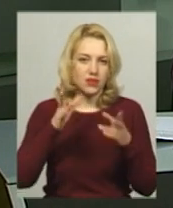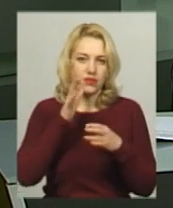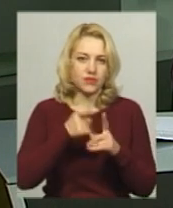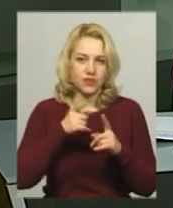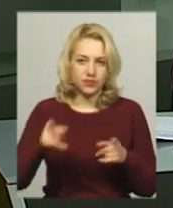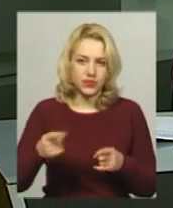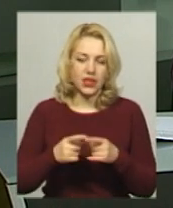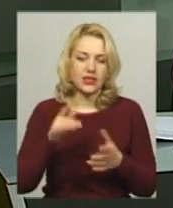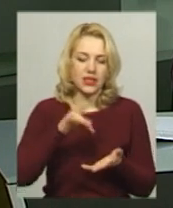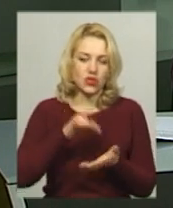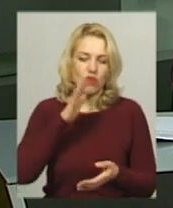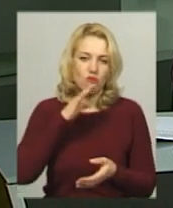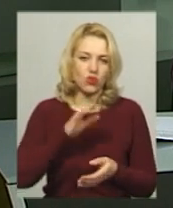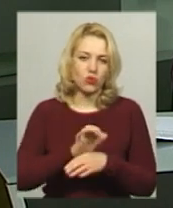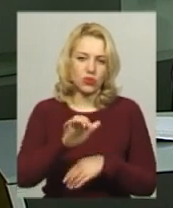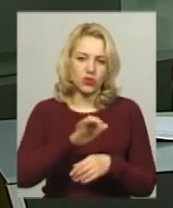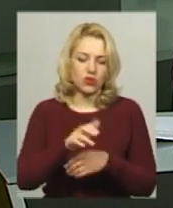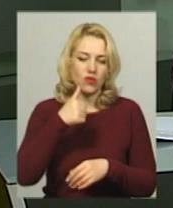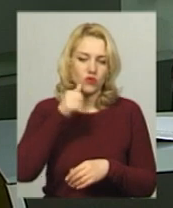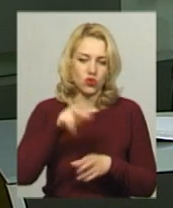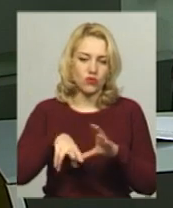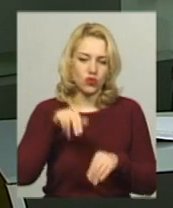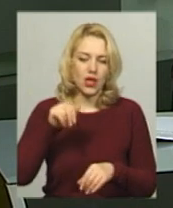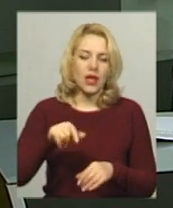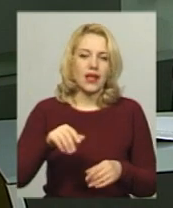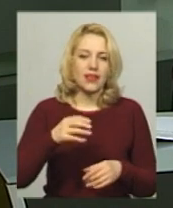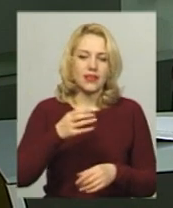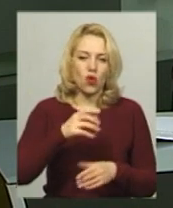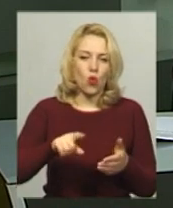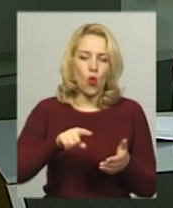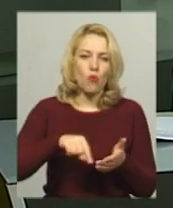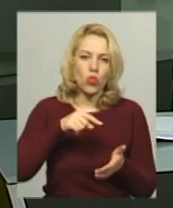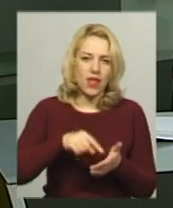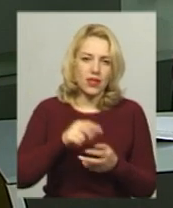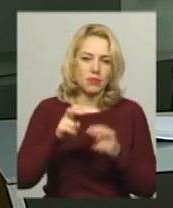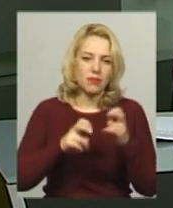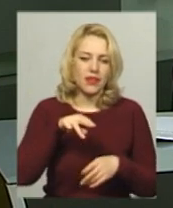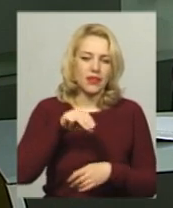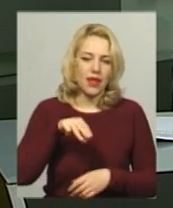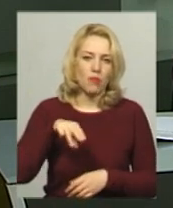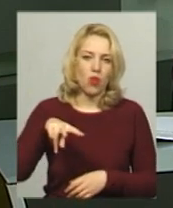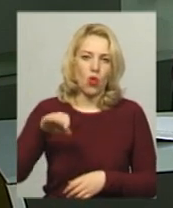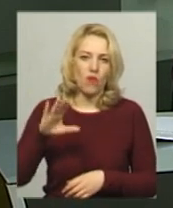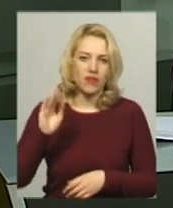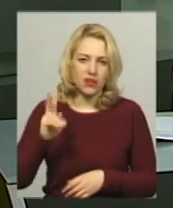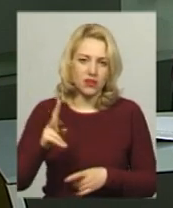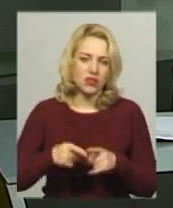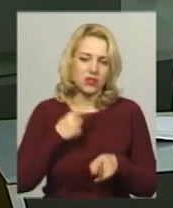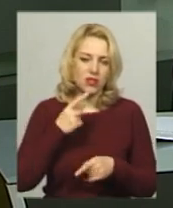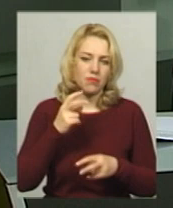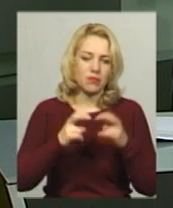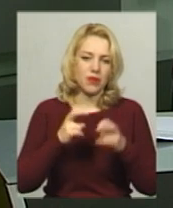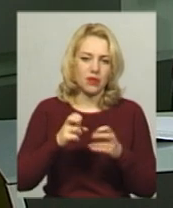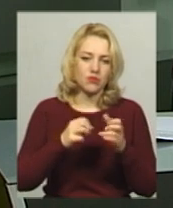Централізоване водопостачання вчора відключило комунальне підприємство «Тепловик». Його директор Олександр Душенко повідомив, підприємство з жовтня